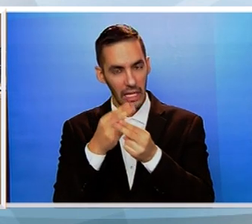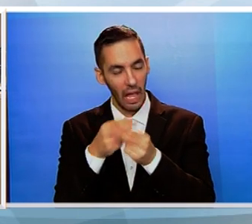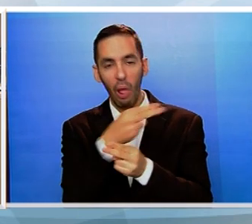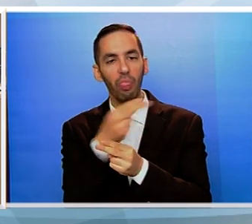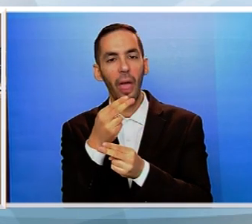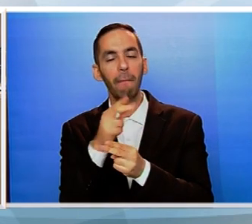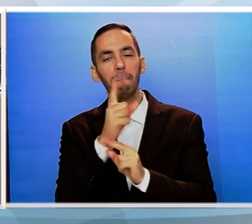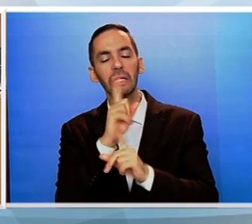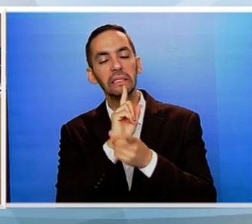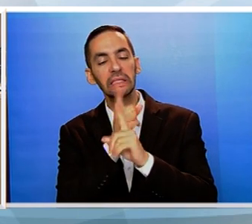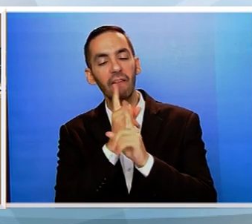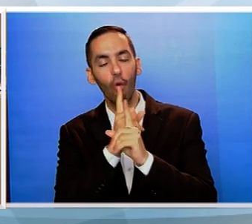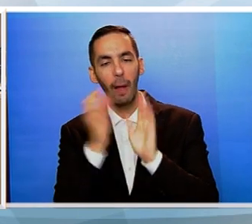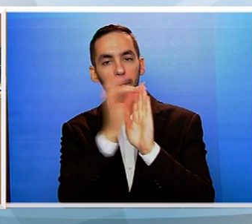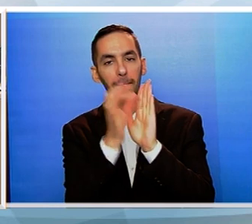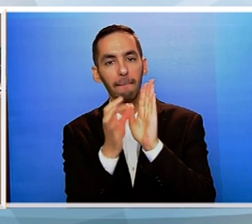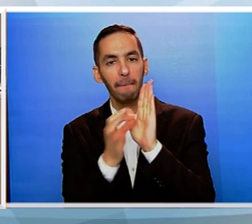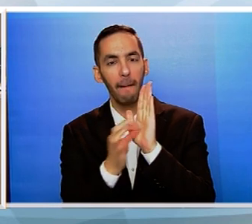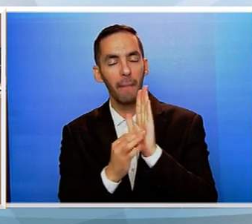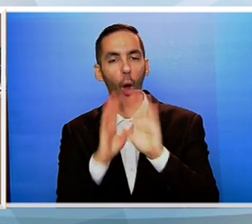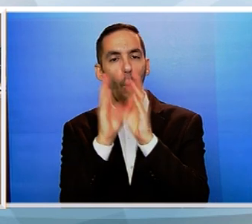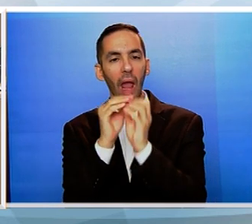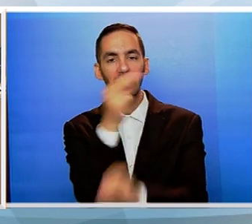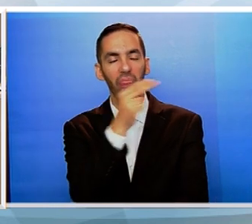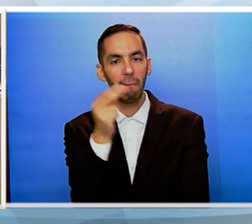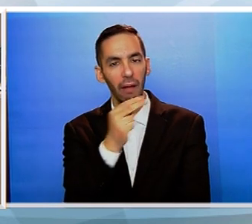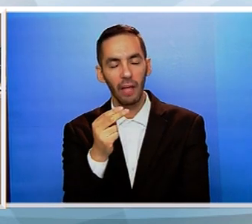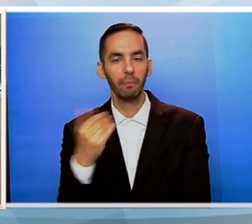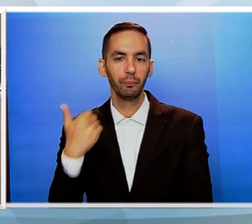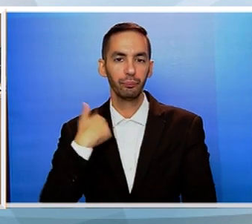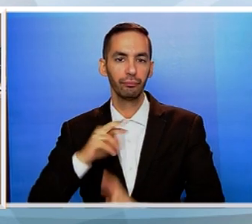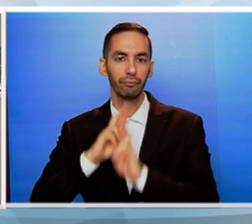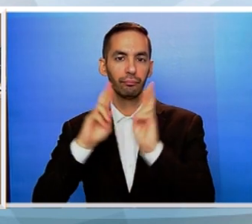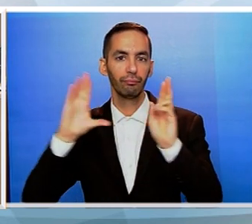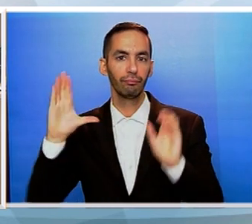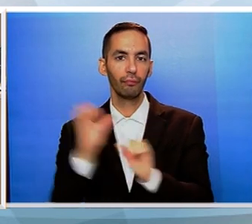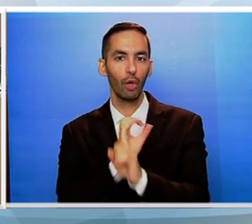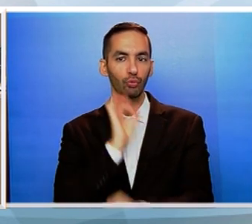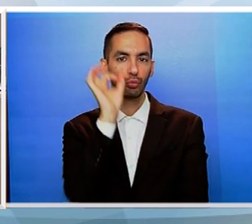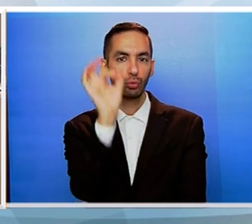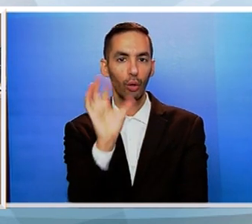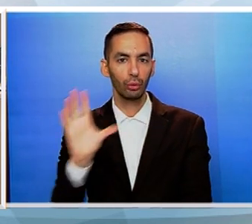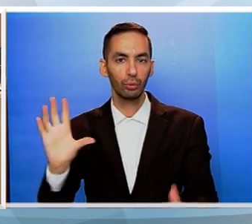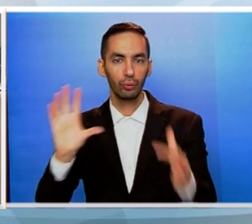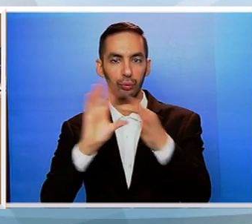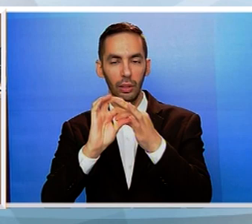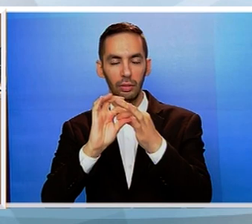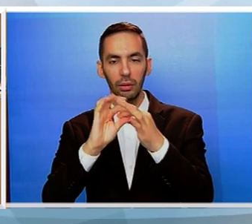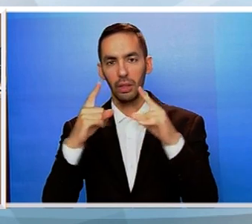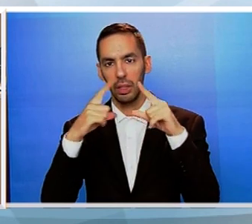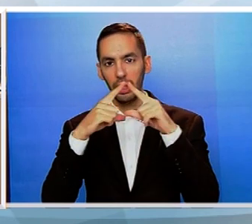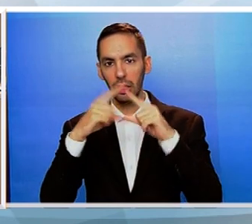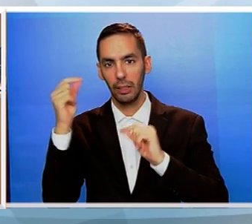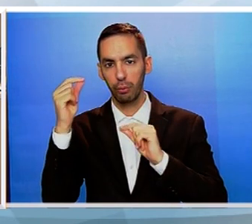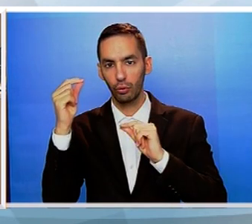να επιτύχουμε, να επανανώσουμε τη μοιρασμένη μας πατρίδα. Χωρίς